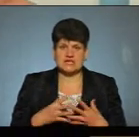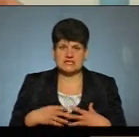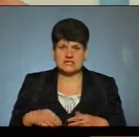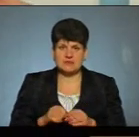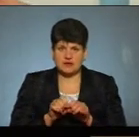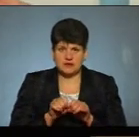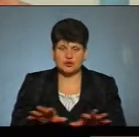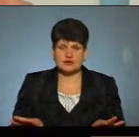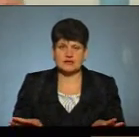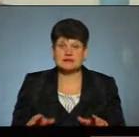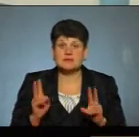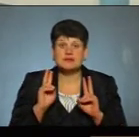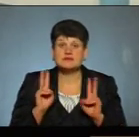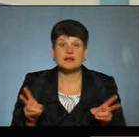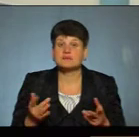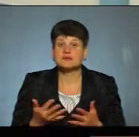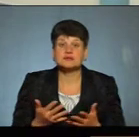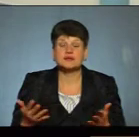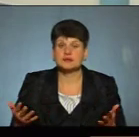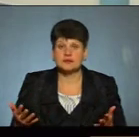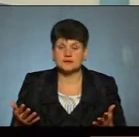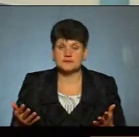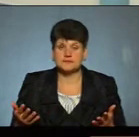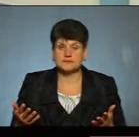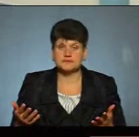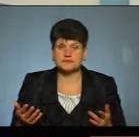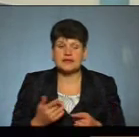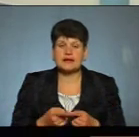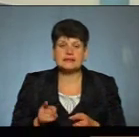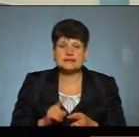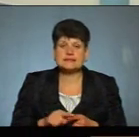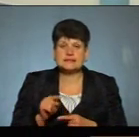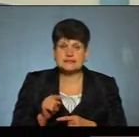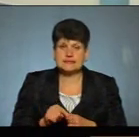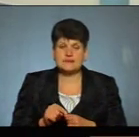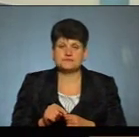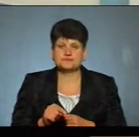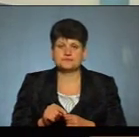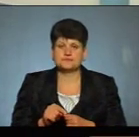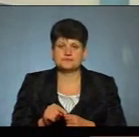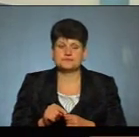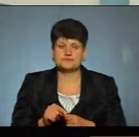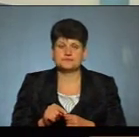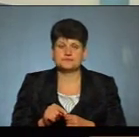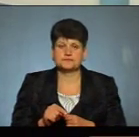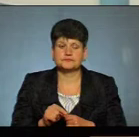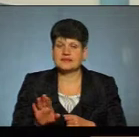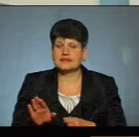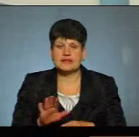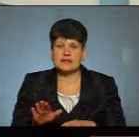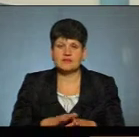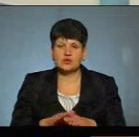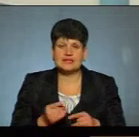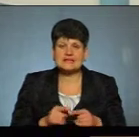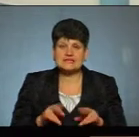рознесла, ми не знаємо наскільки як. Тобто це, скажімо так, недотримання цих